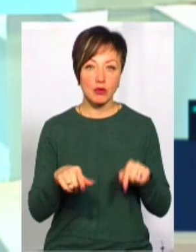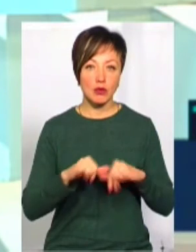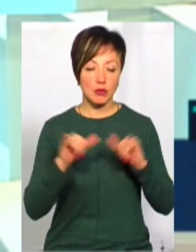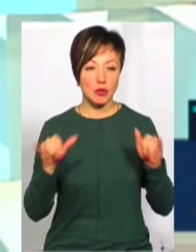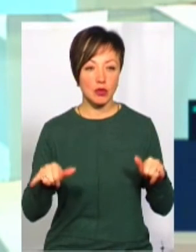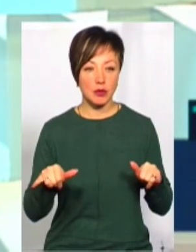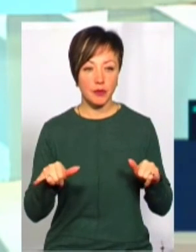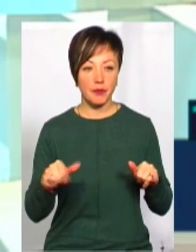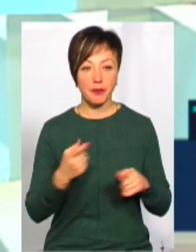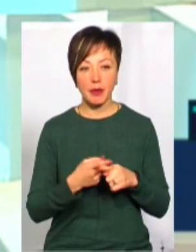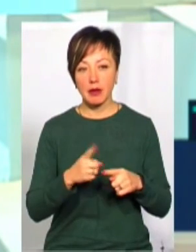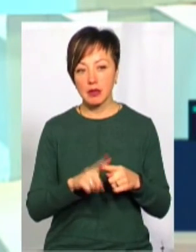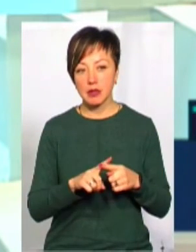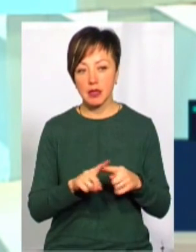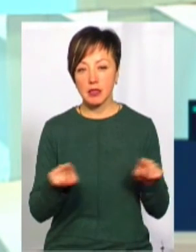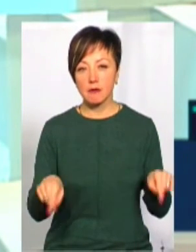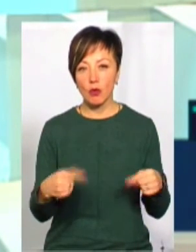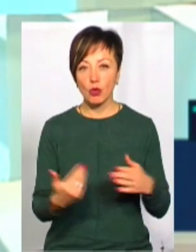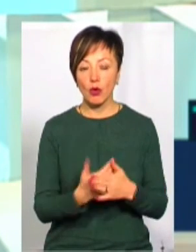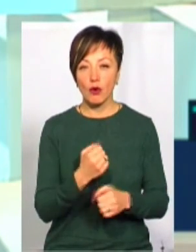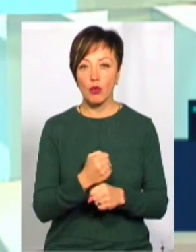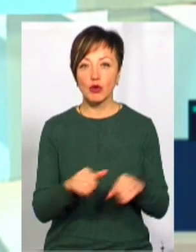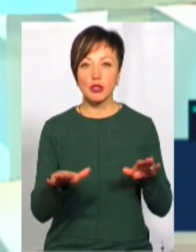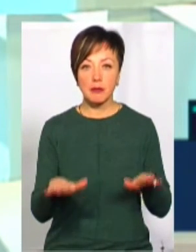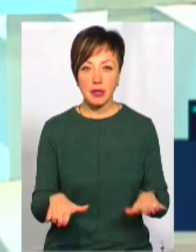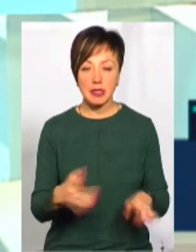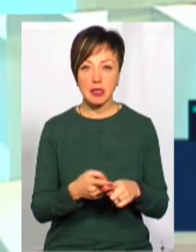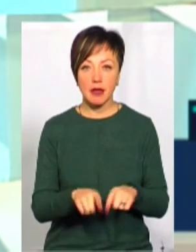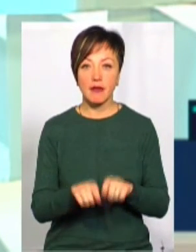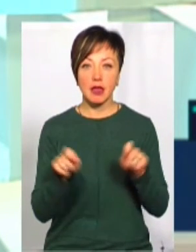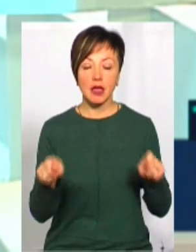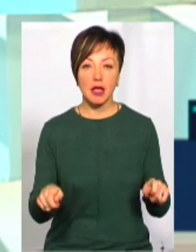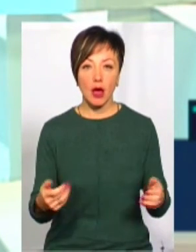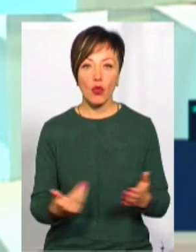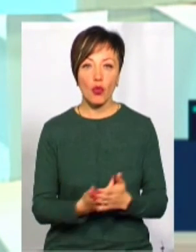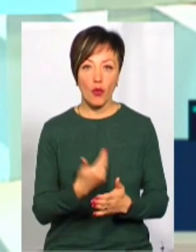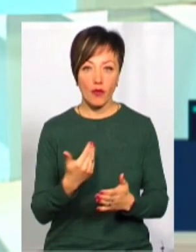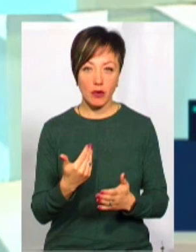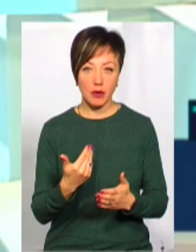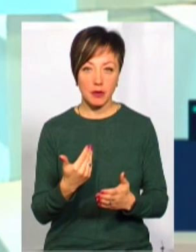збільшувати? Це створення нових робочих місць, це відкриття нових